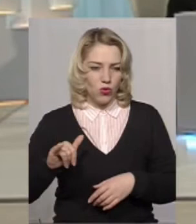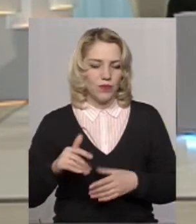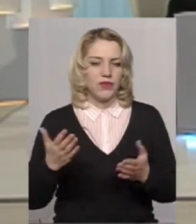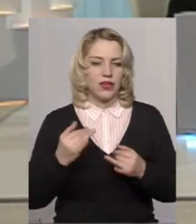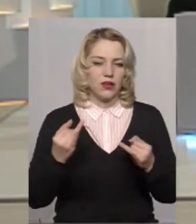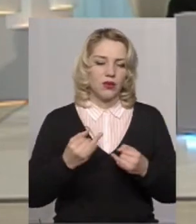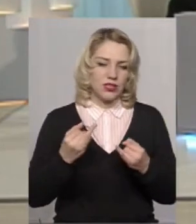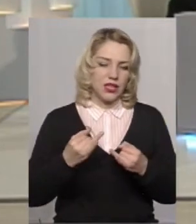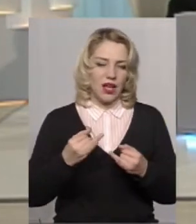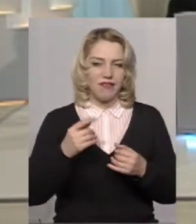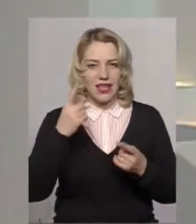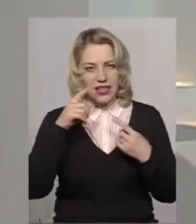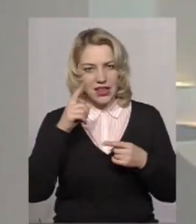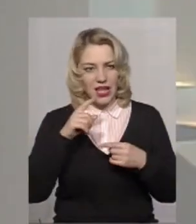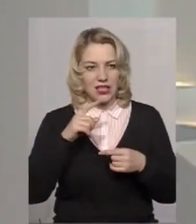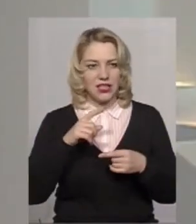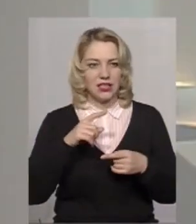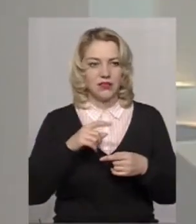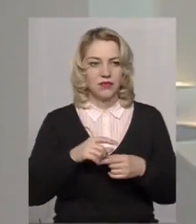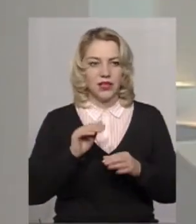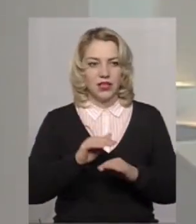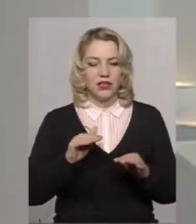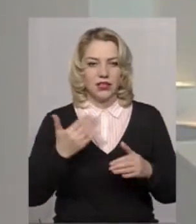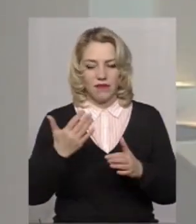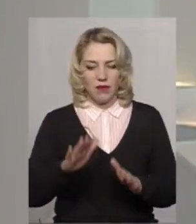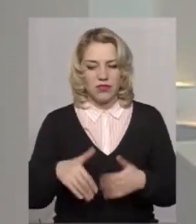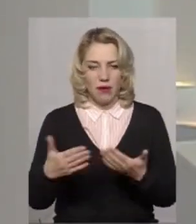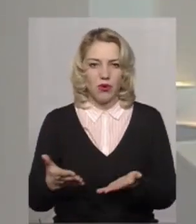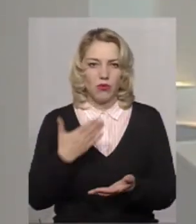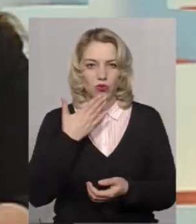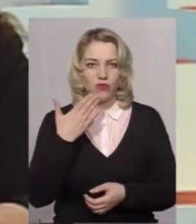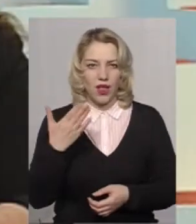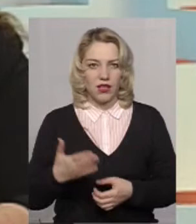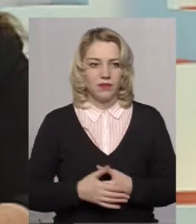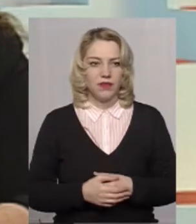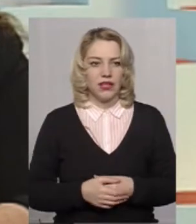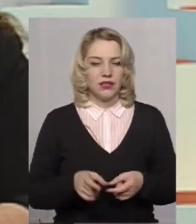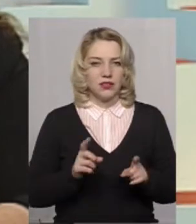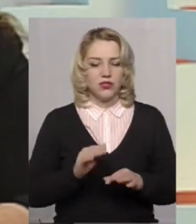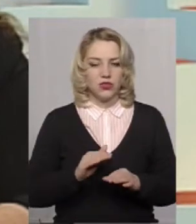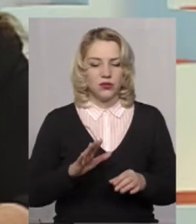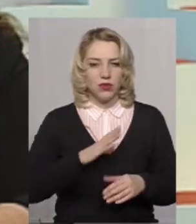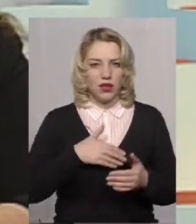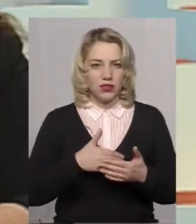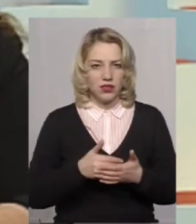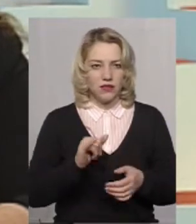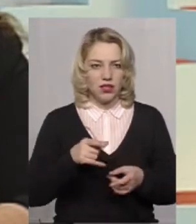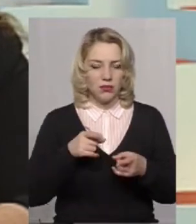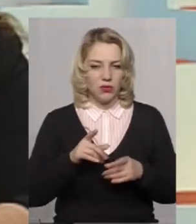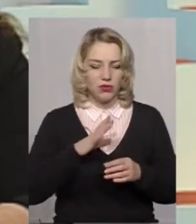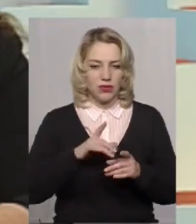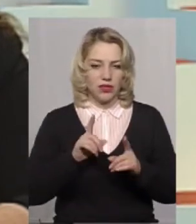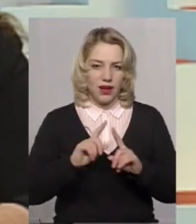цікаві ідеї, власні ідеї, діти вам запропонували? Дійсно, діти були активні, були